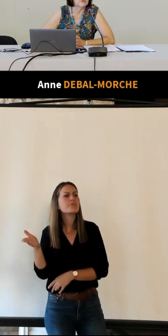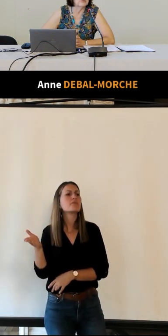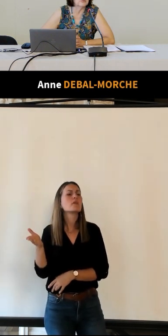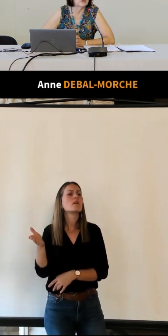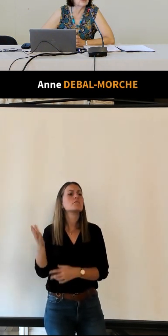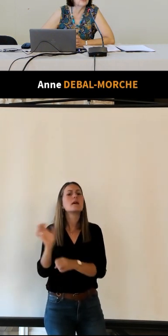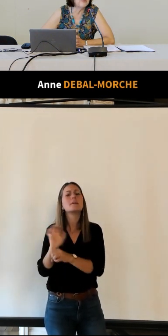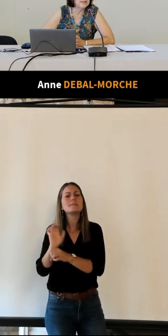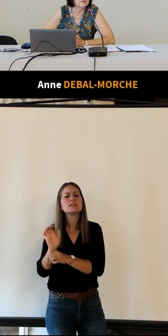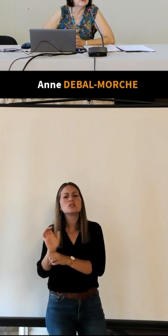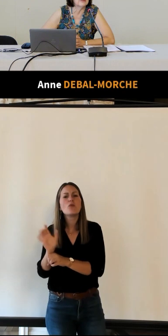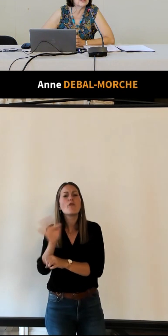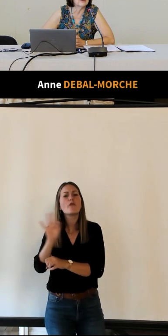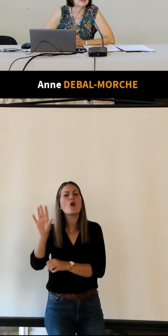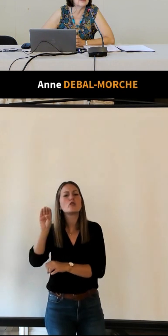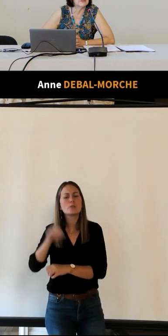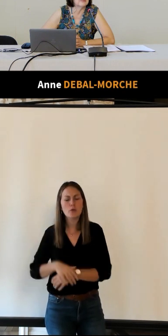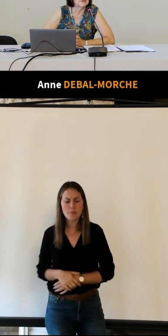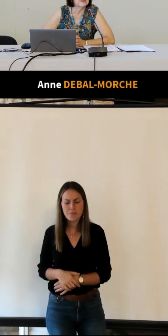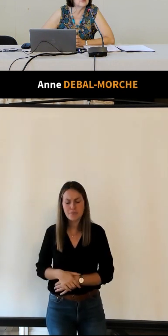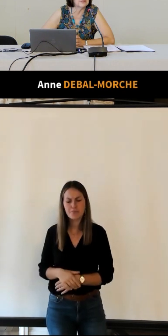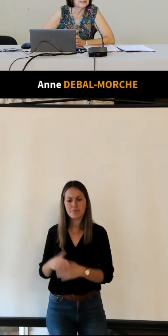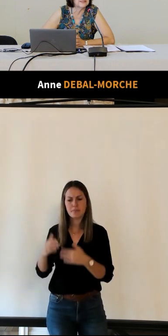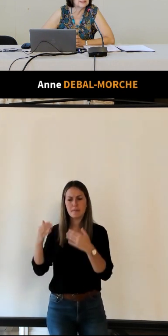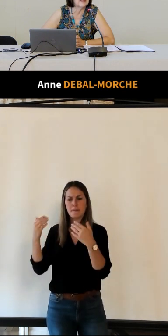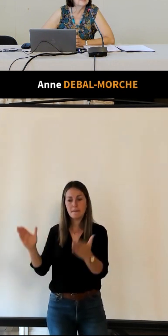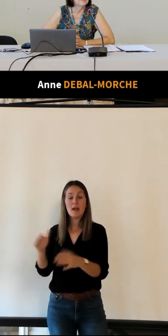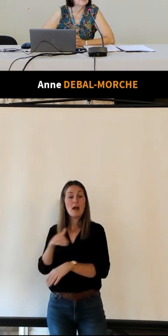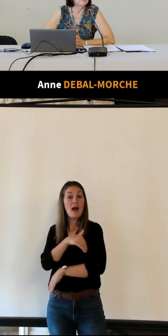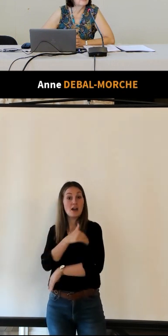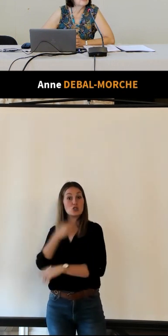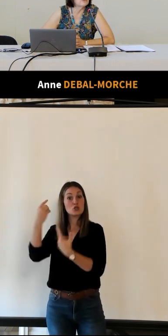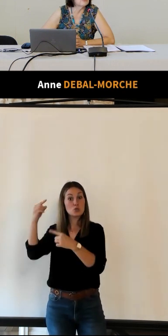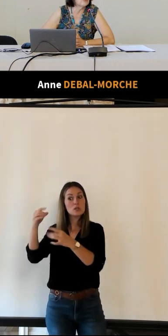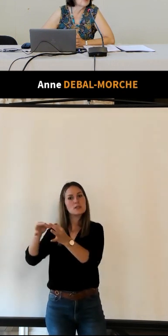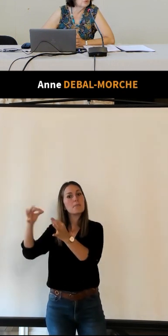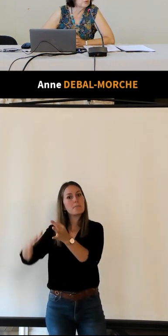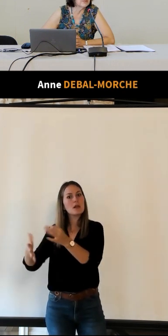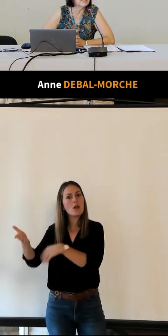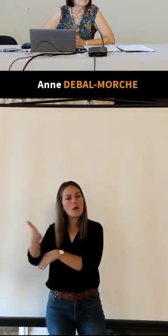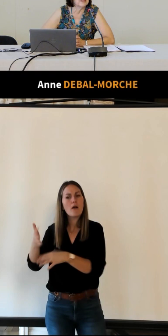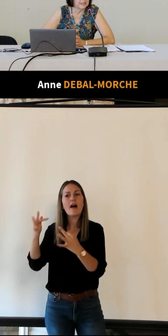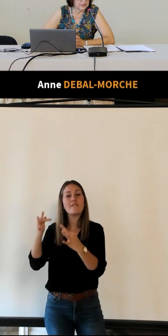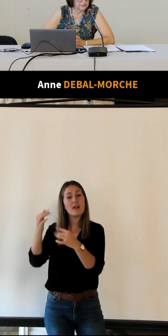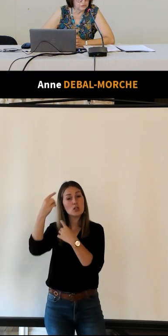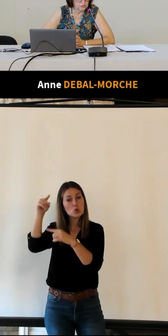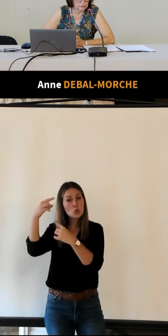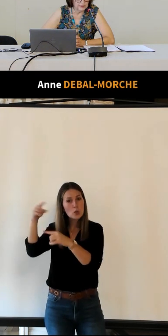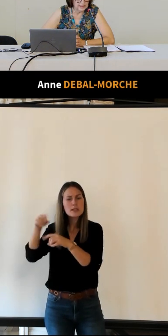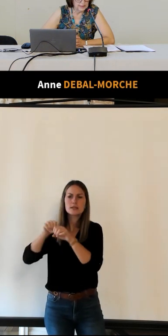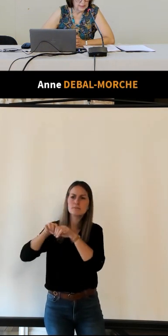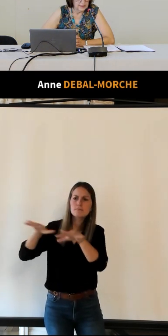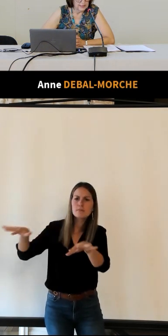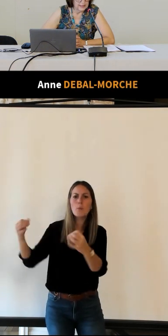il y a eu une sorte de bilan de l'agence départementale touristique sur le tourisme et la diffusion